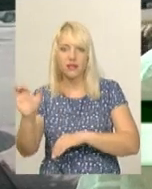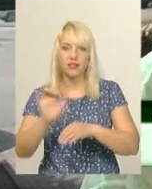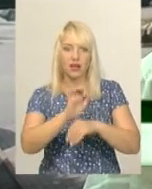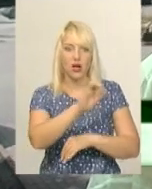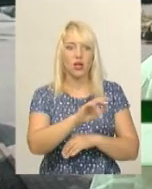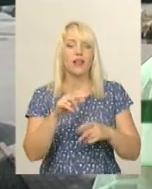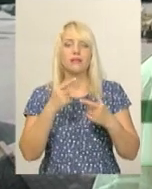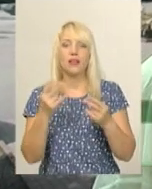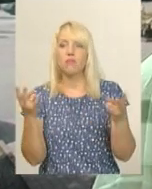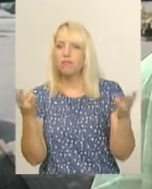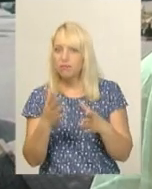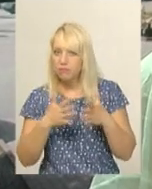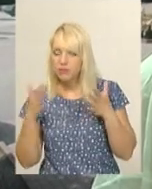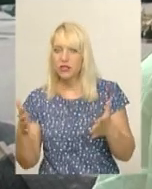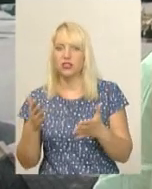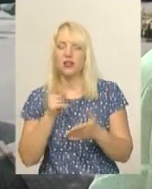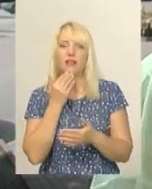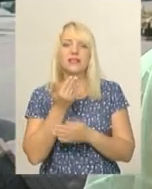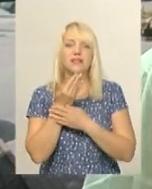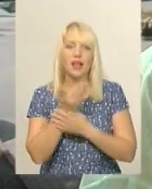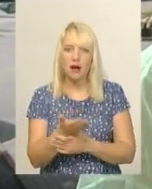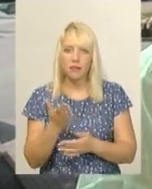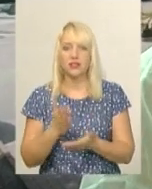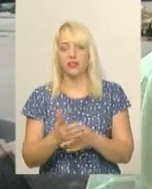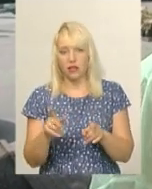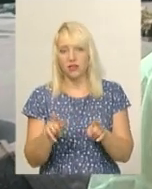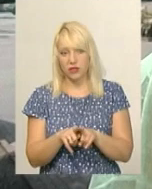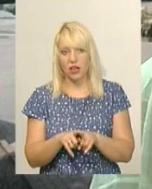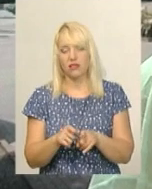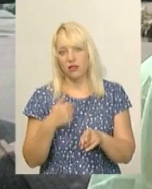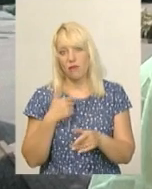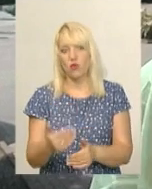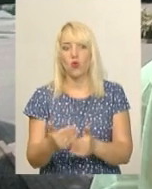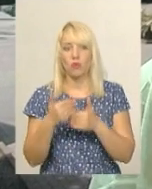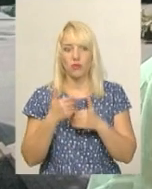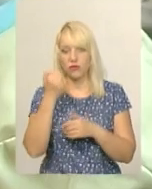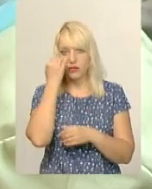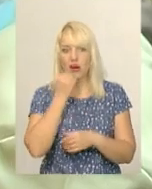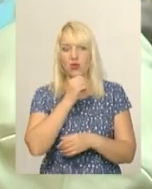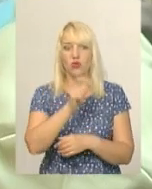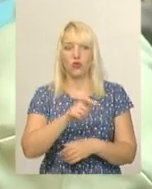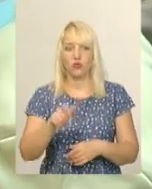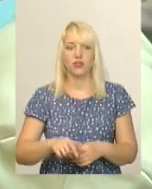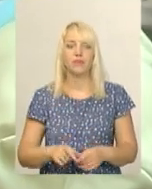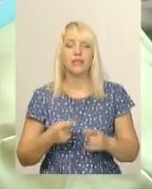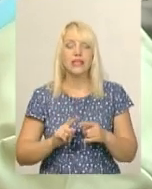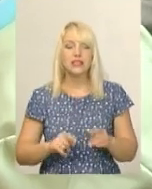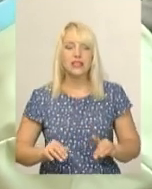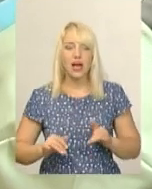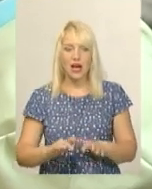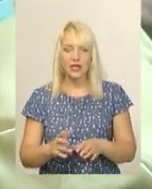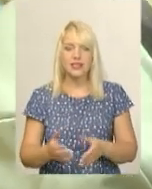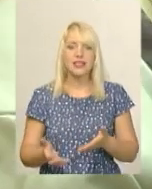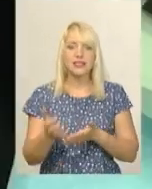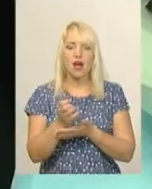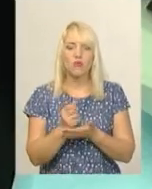крові, туди ми відправляємо її, де запит є на ньою. І отак нам допомагають, дякуємо їм. Акція із забору крові на вулиці